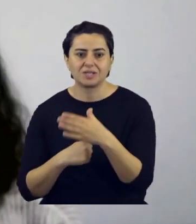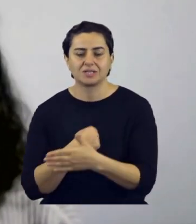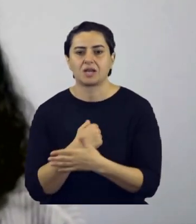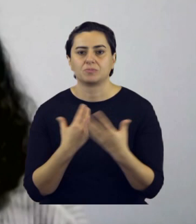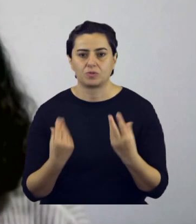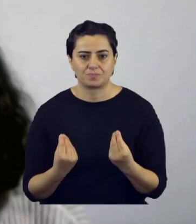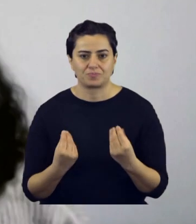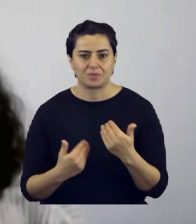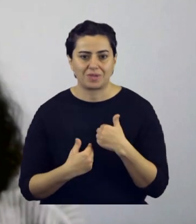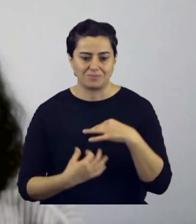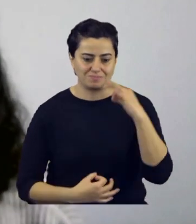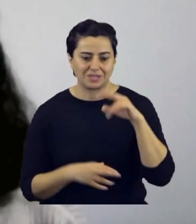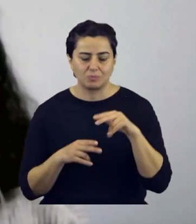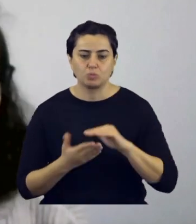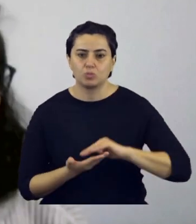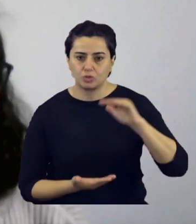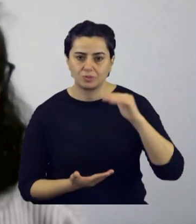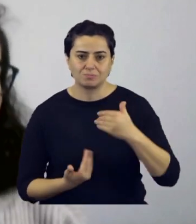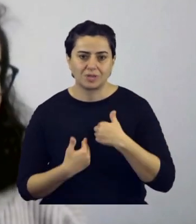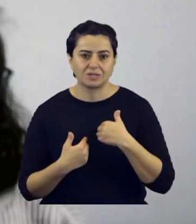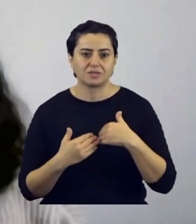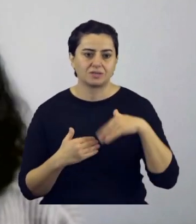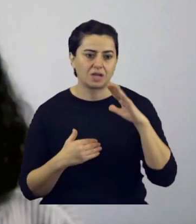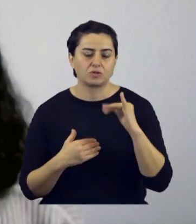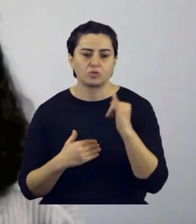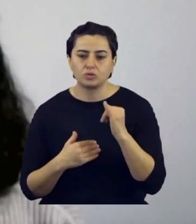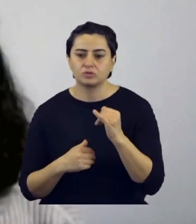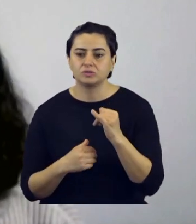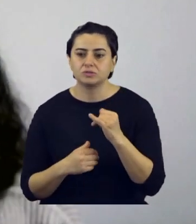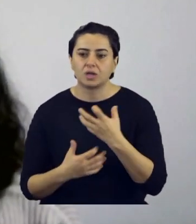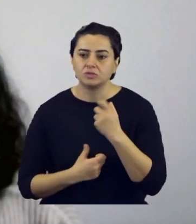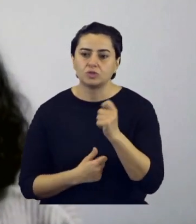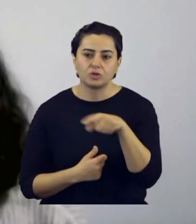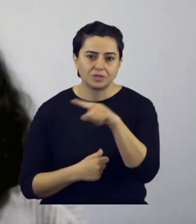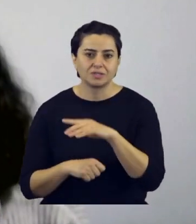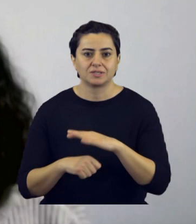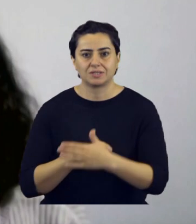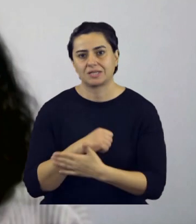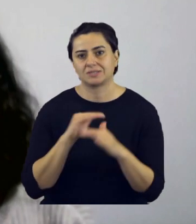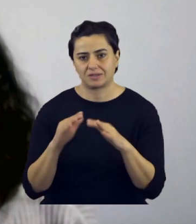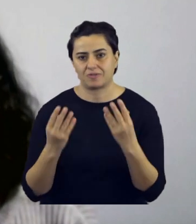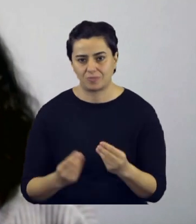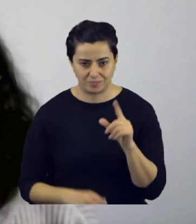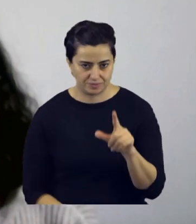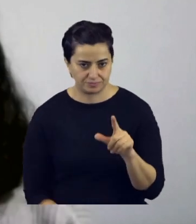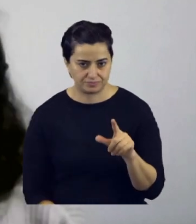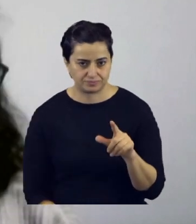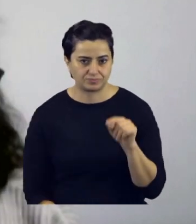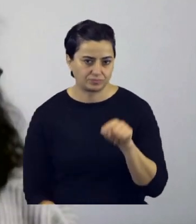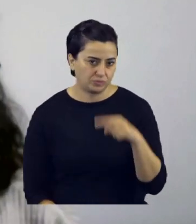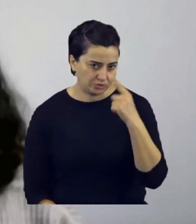insanlara yardım etmeliyim. Benim gibi büyüyen, hatta benden daha kötü şartlarda olan insanların elinden tutmalıyım diye düşündüm.